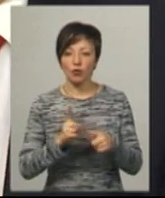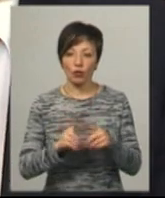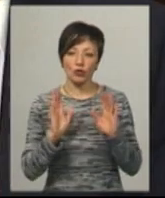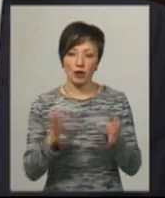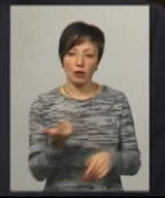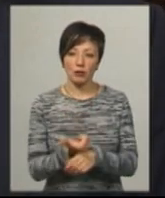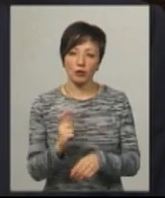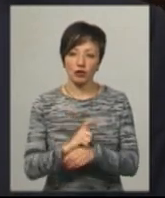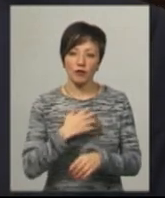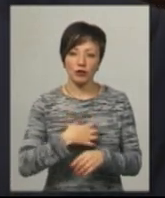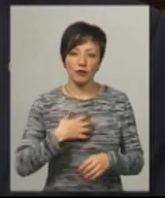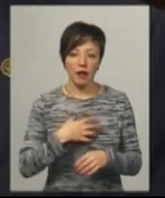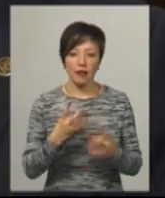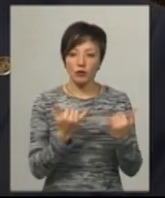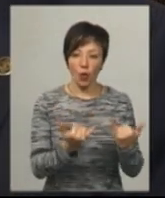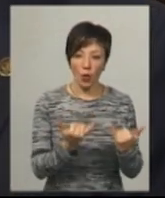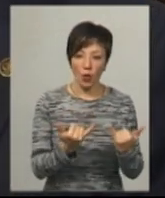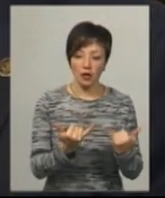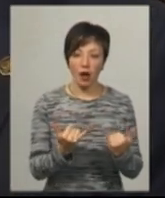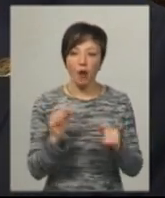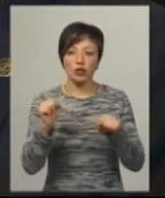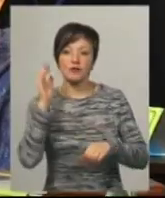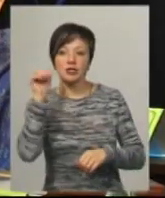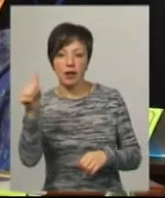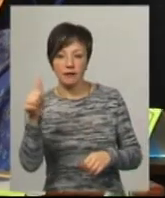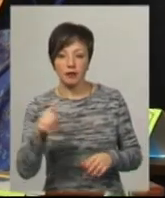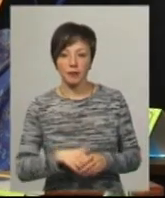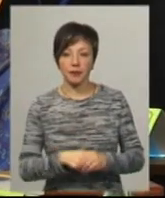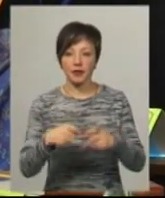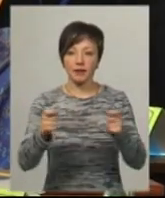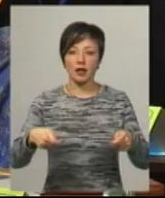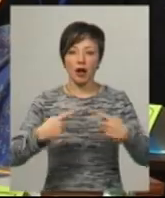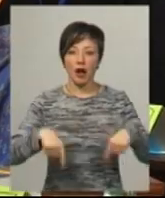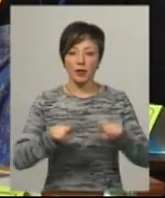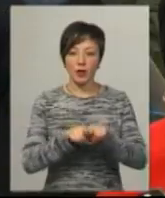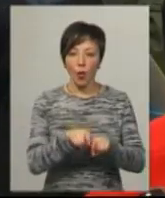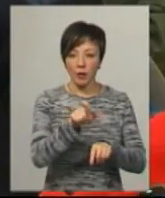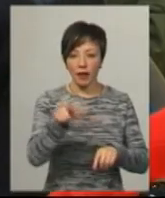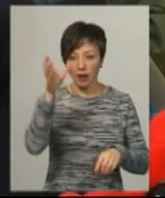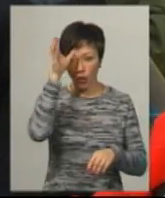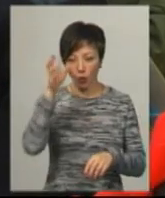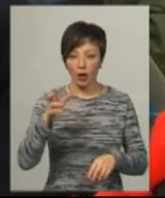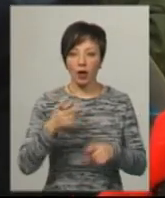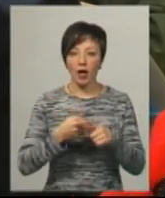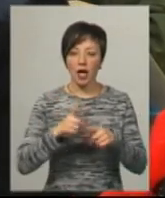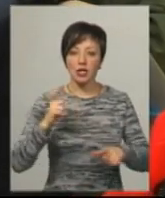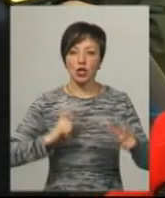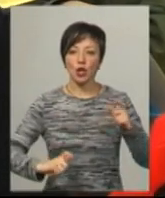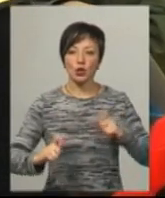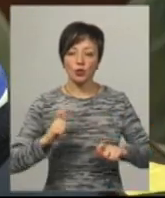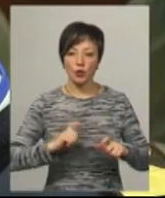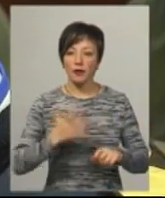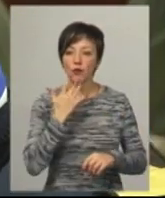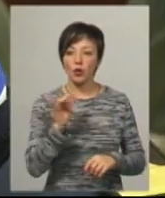більше важливіше не сьогодні, а можливо завтра. Завідуючий кафедрою гуманітарних наук Дунайського інституту Національного